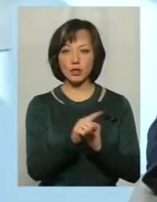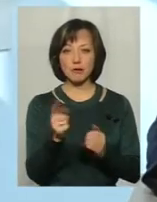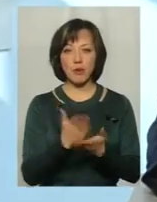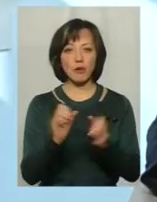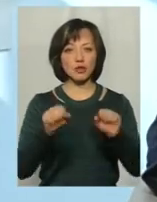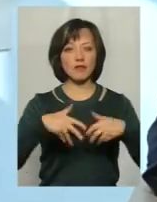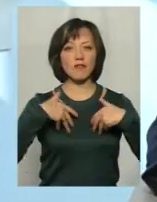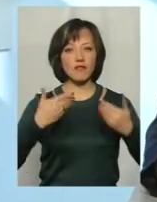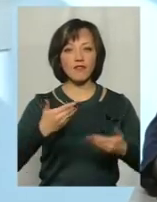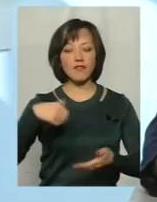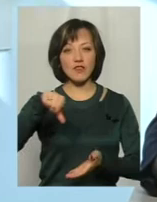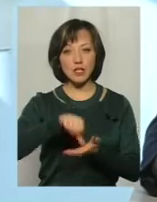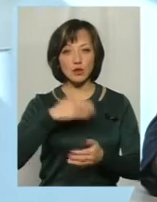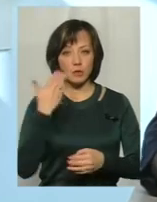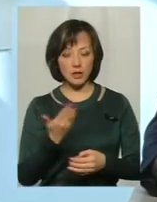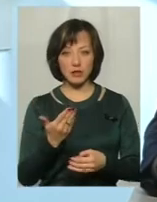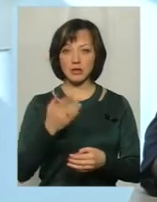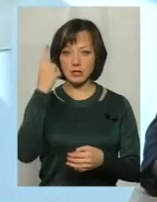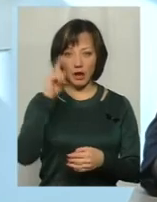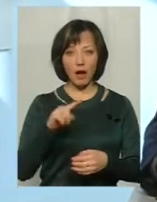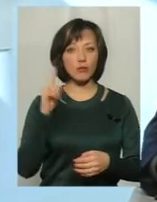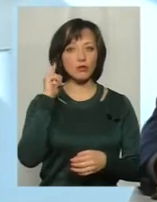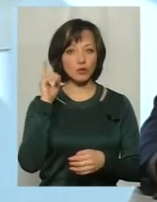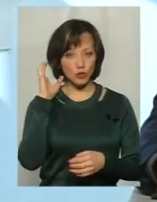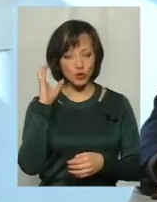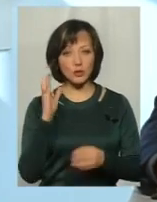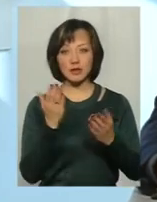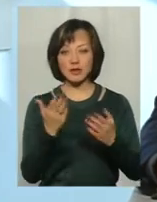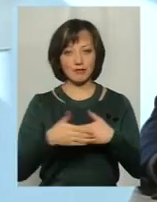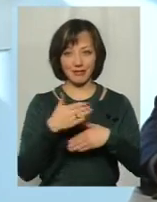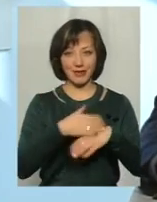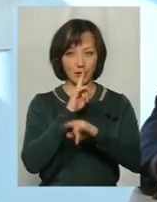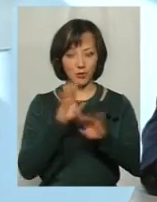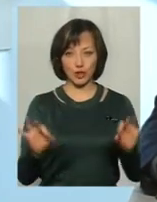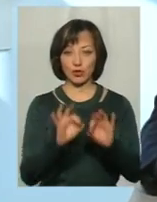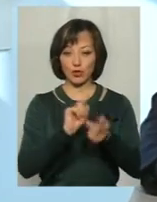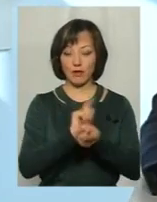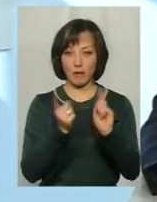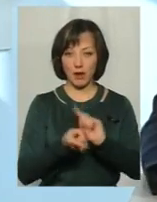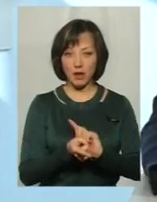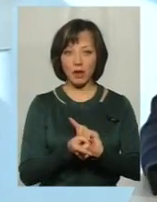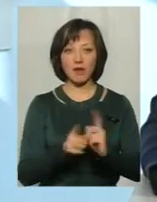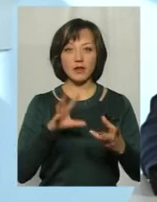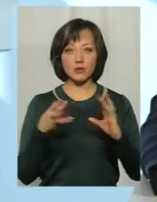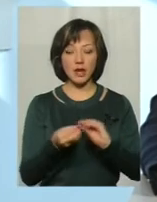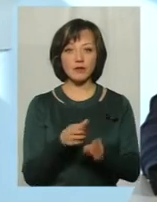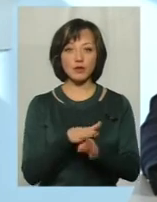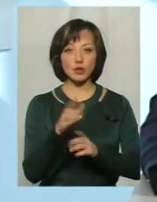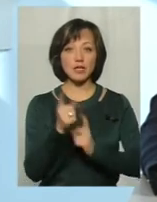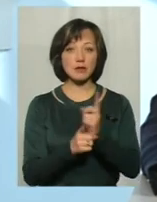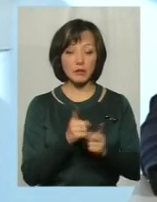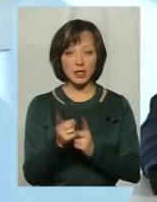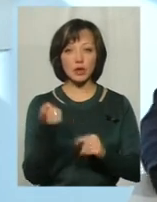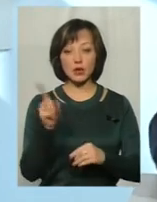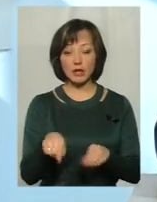можливість виступити, коли кожен має, знає, що він буде почути, і ще раз кажу, йому за це нічого не буде, навпаки, внаслідок цього відбудуться зміни,